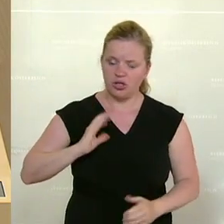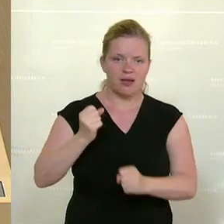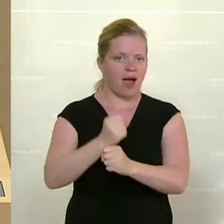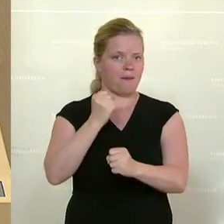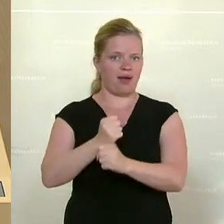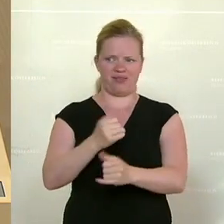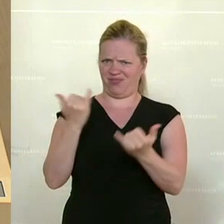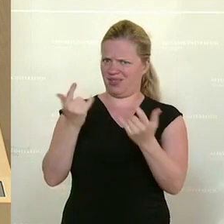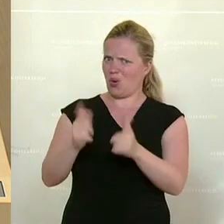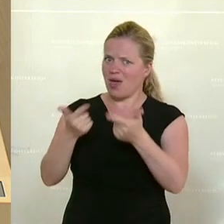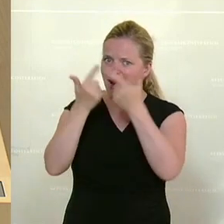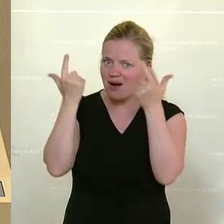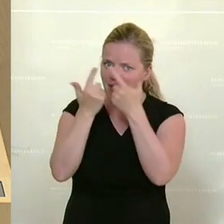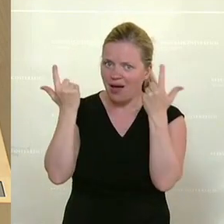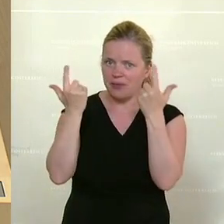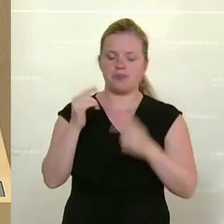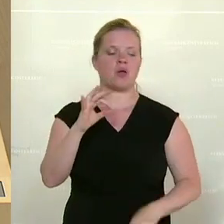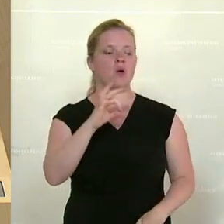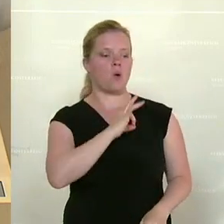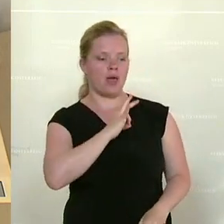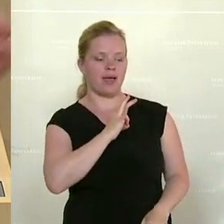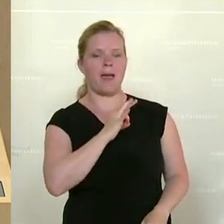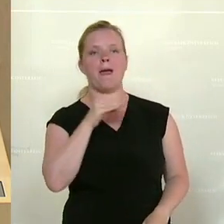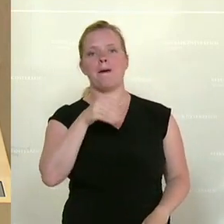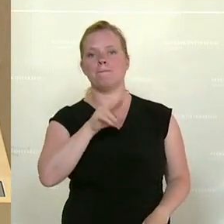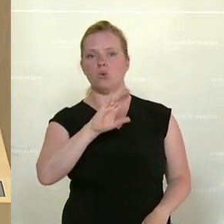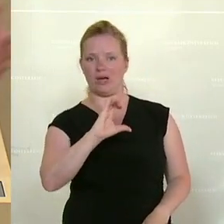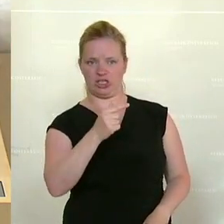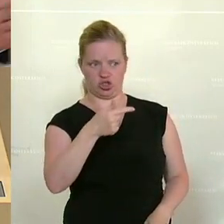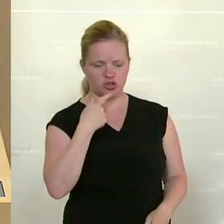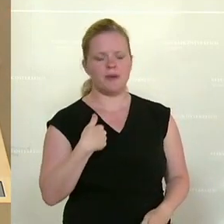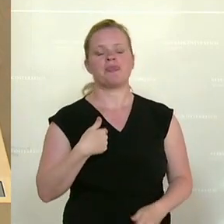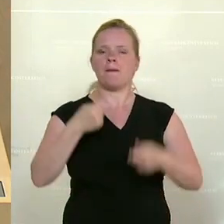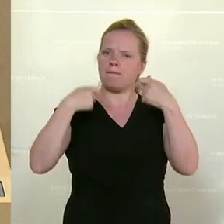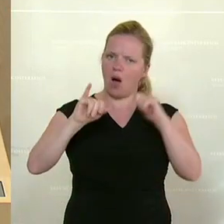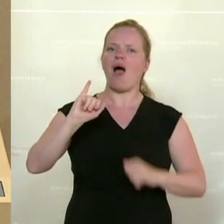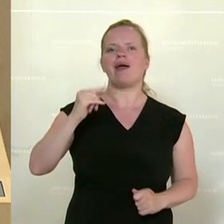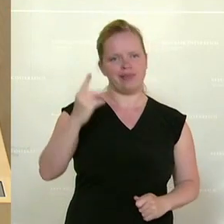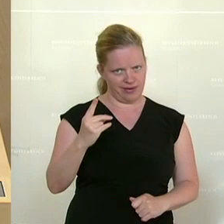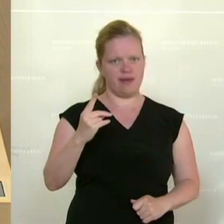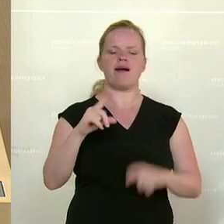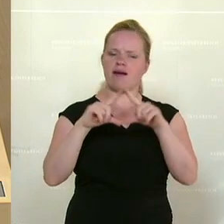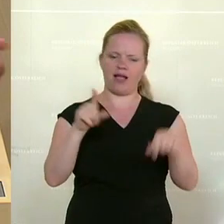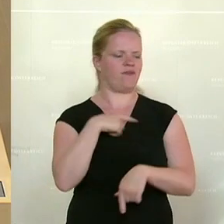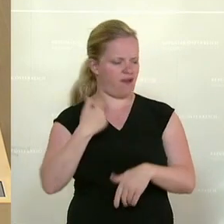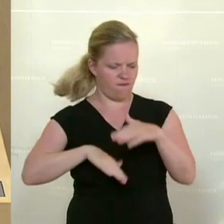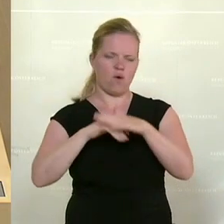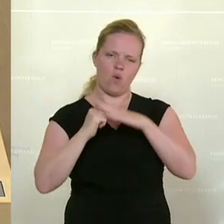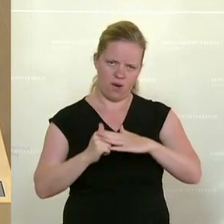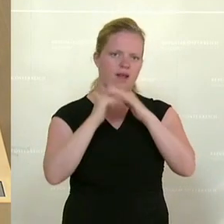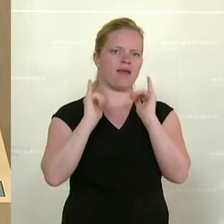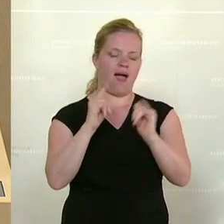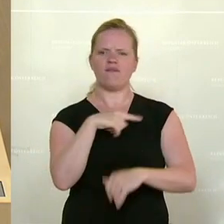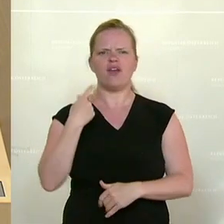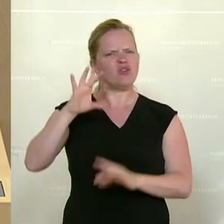wie ihr das erklären wollt. Ja, Kollege Pepo Muchitsch, bei der Bau-IT-Card ganz klar sind wir voll mit dabei, darauf hinweisen,